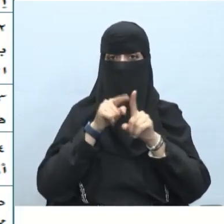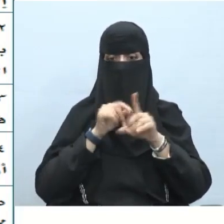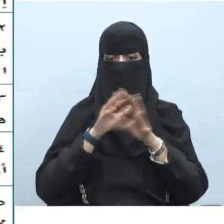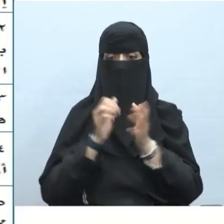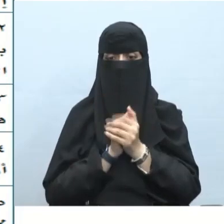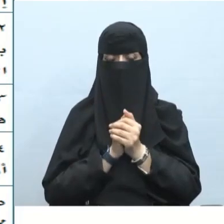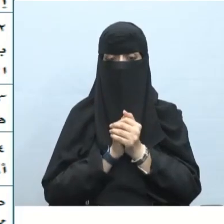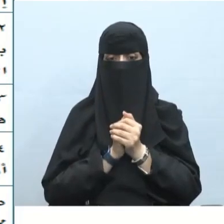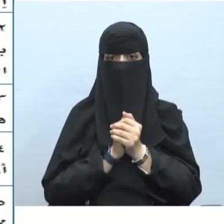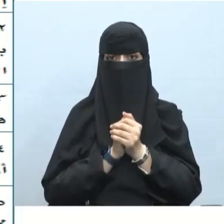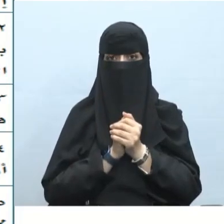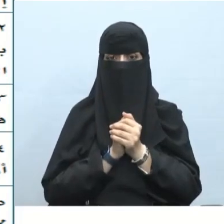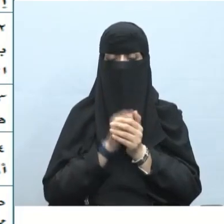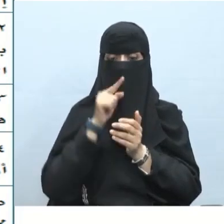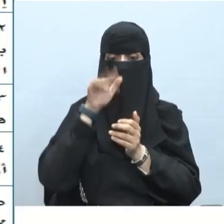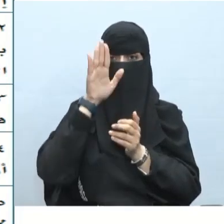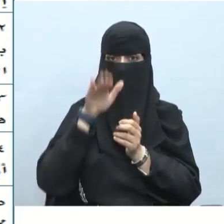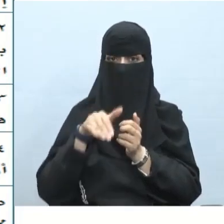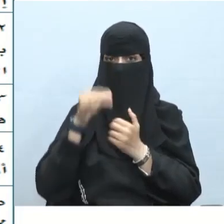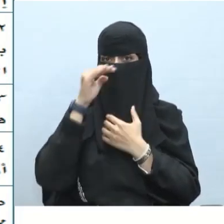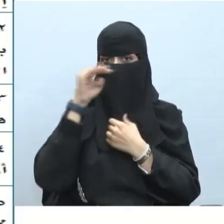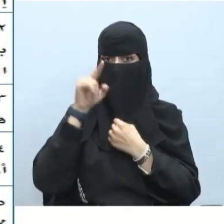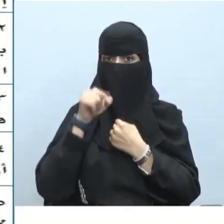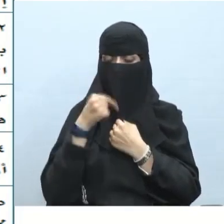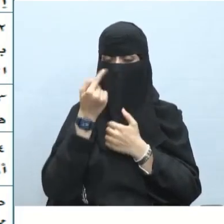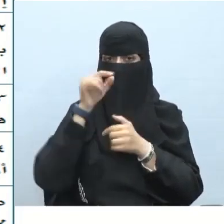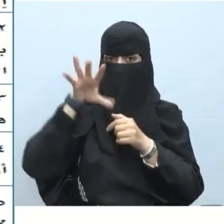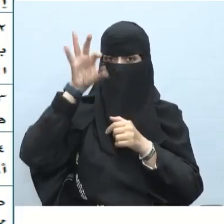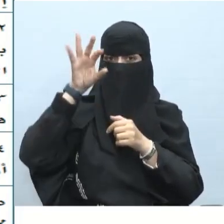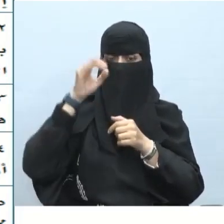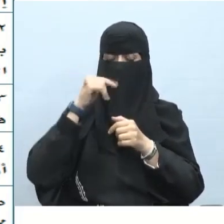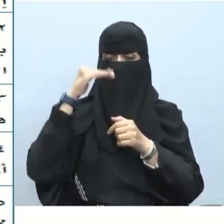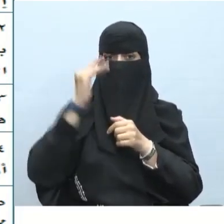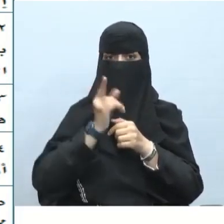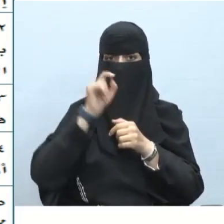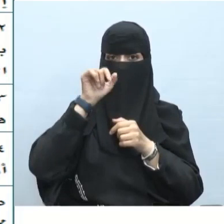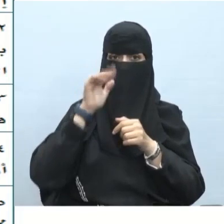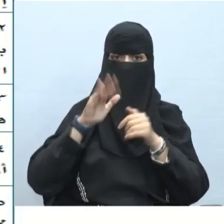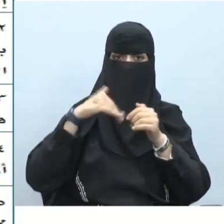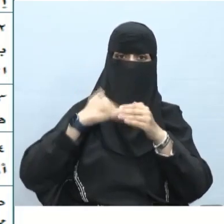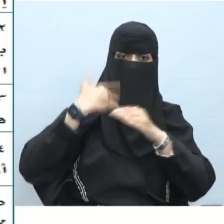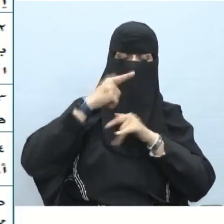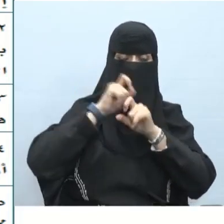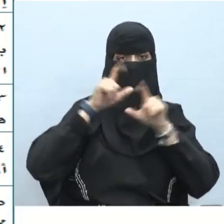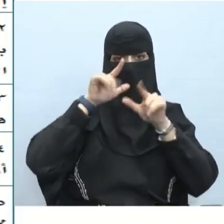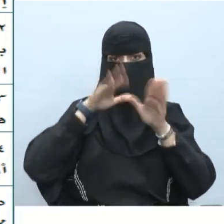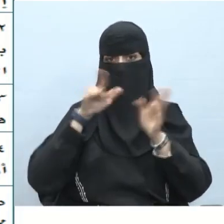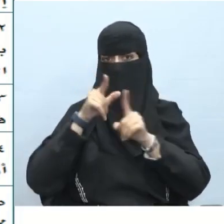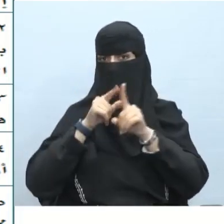إذن هنا المطلوب هذه الجملة طلبا مني أن أستخرج حروف العطف ثم بعد ذلك أبين